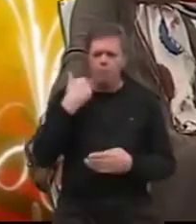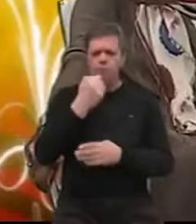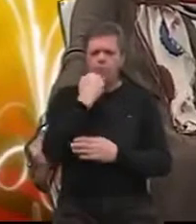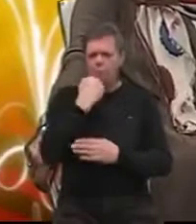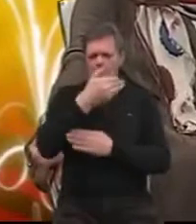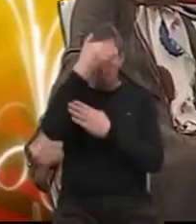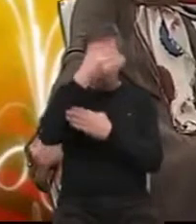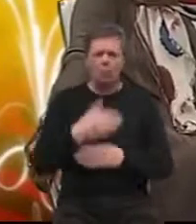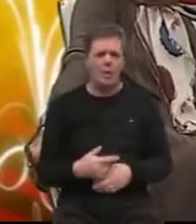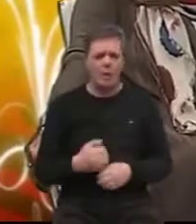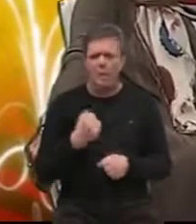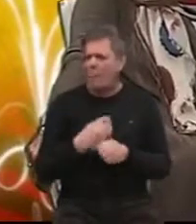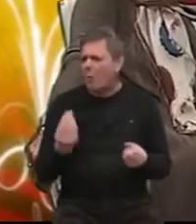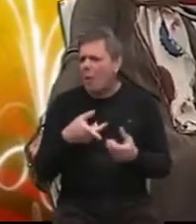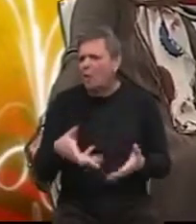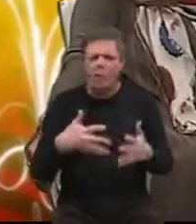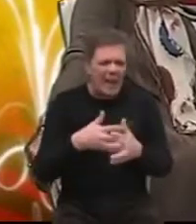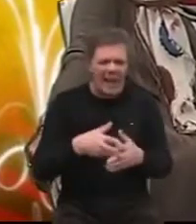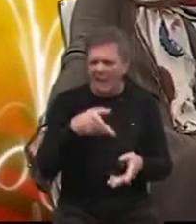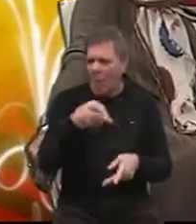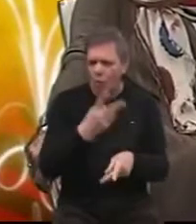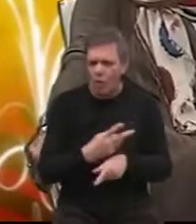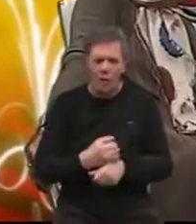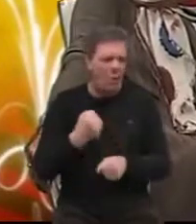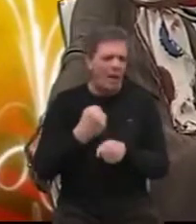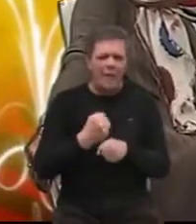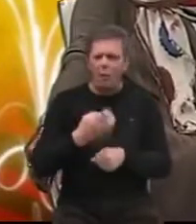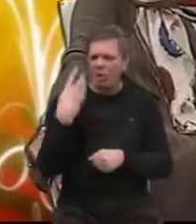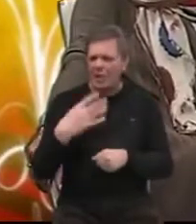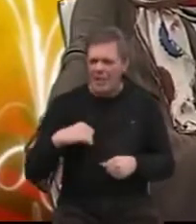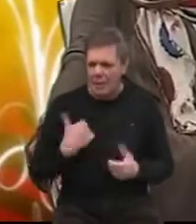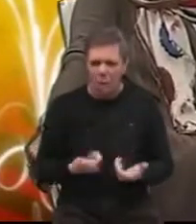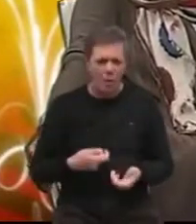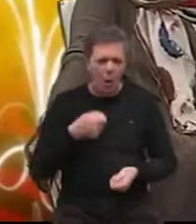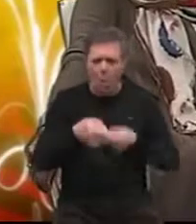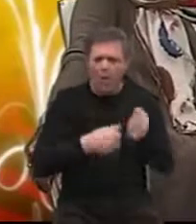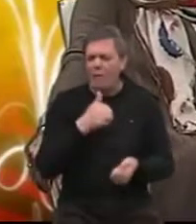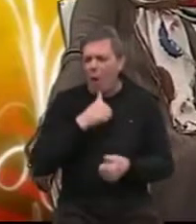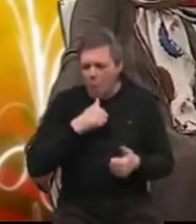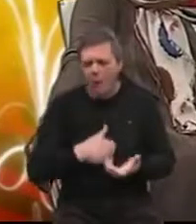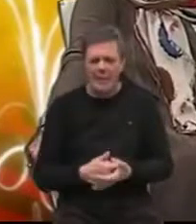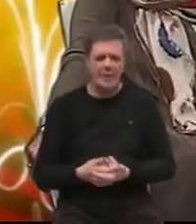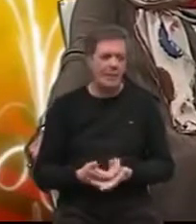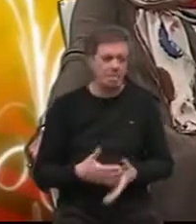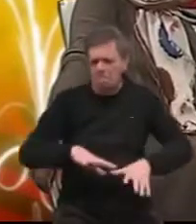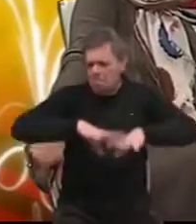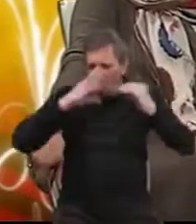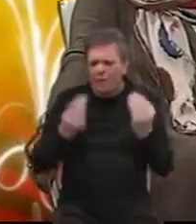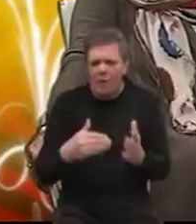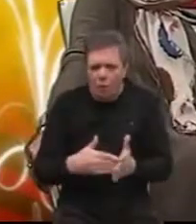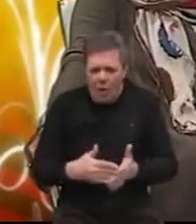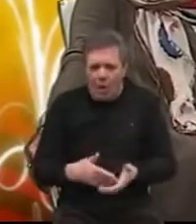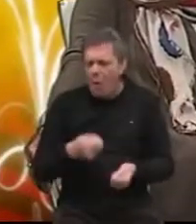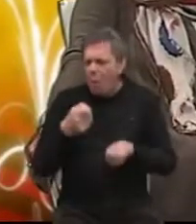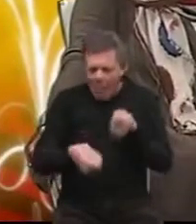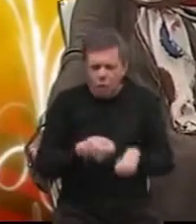Znači, napravio nešto za ovaj grad i za ovu državu. Radio je 40 godina, uplačivao porez, sve što je trebalo je